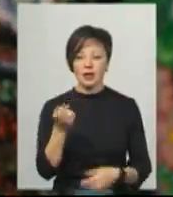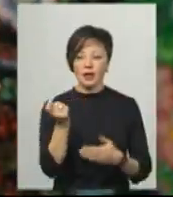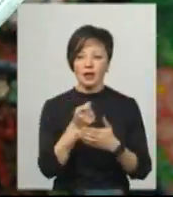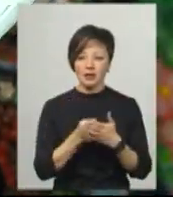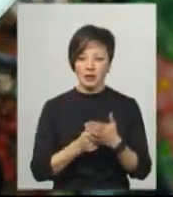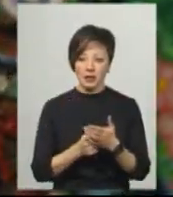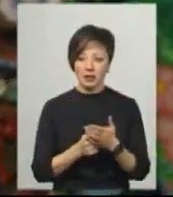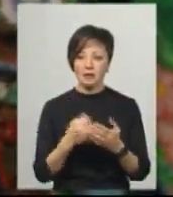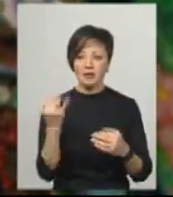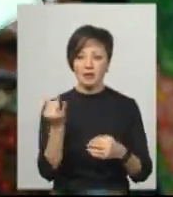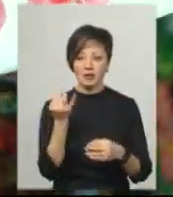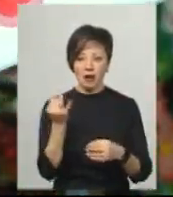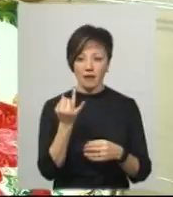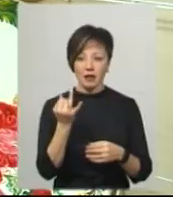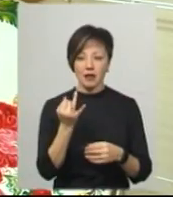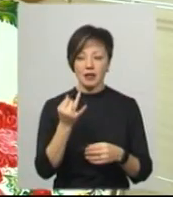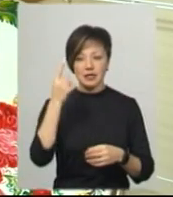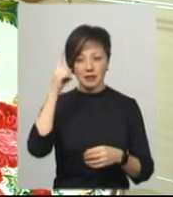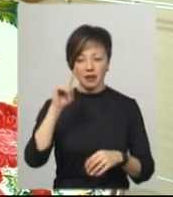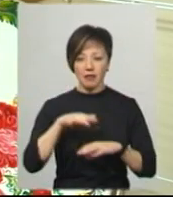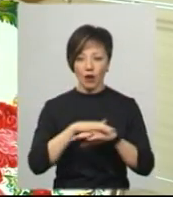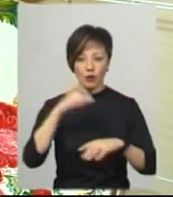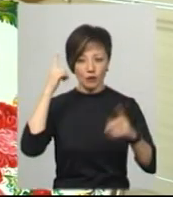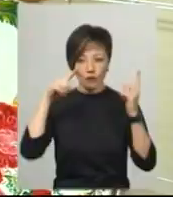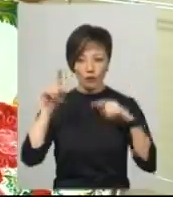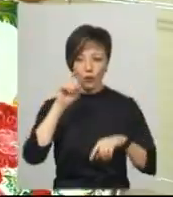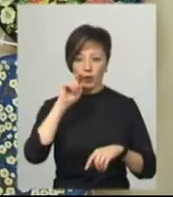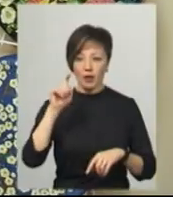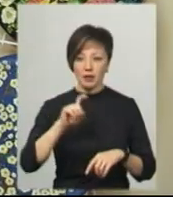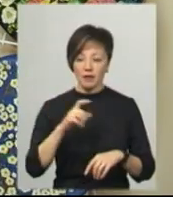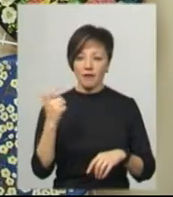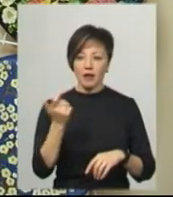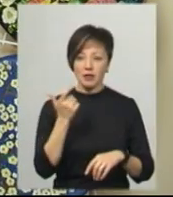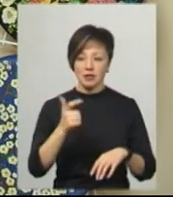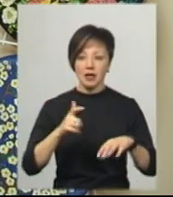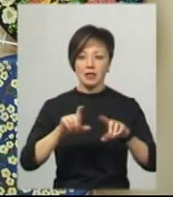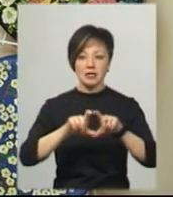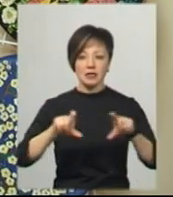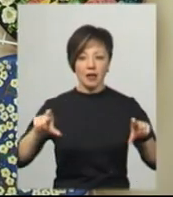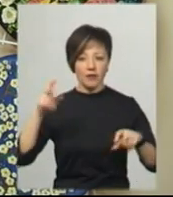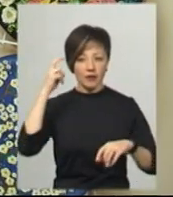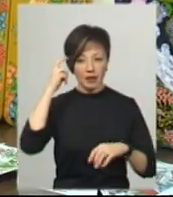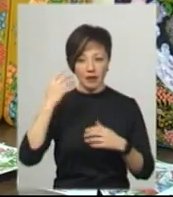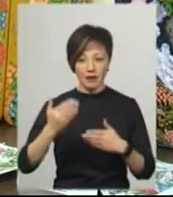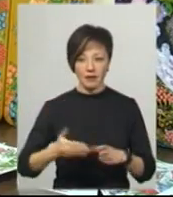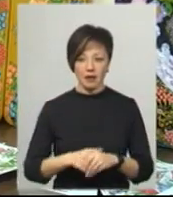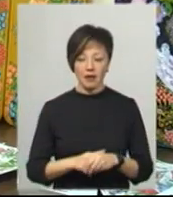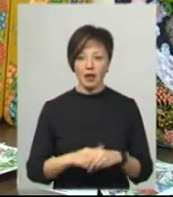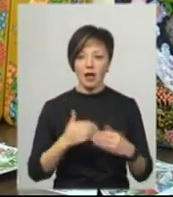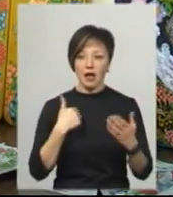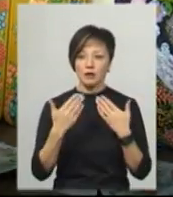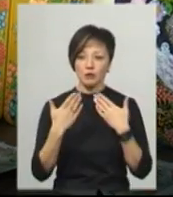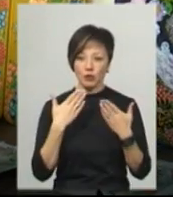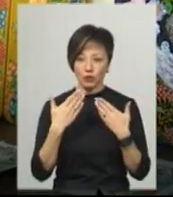художнього розпису зацікавилася з навчання народної творчості України Марина Санчело, власниця арт-салону на Андріївському звозі у Києві. Я з нею